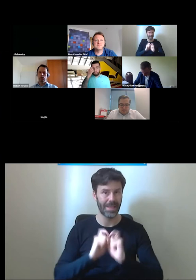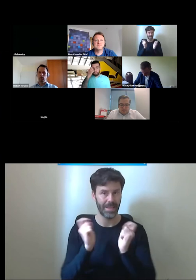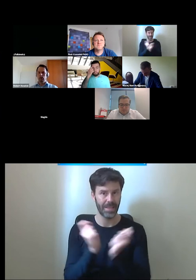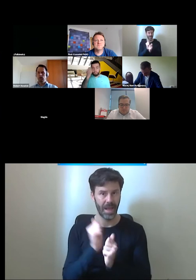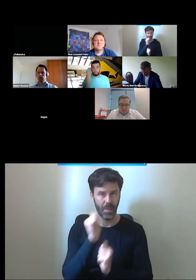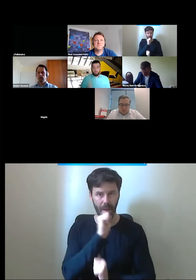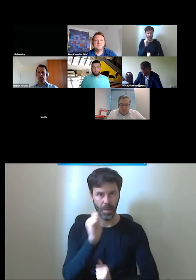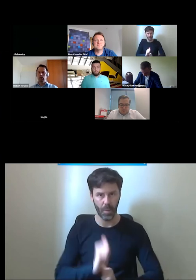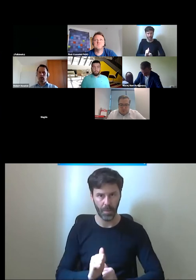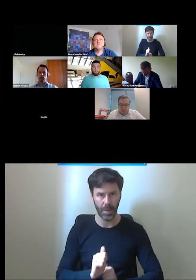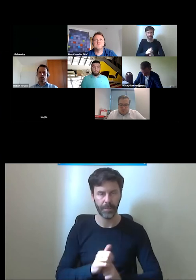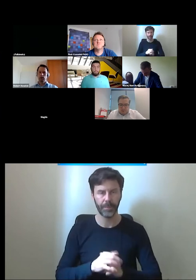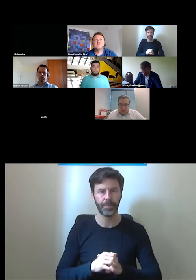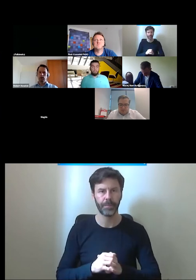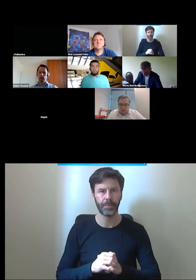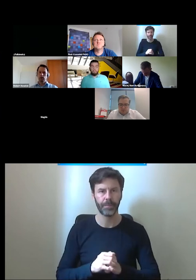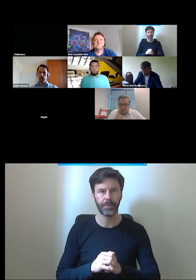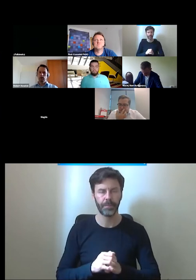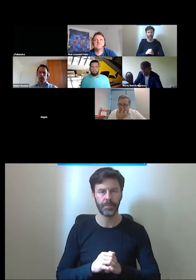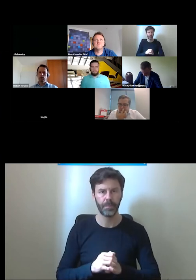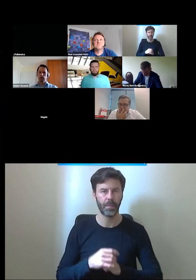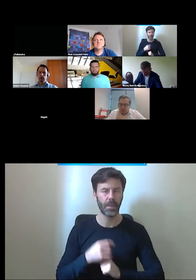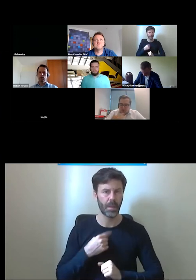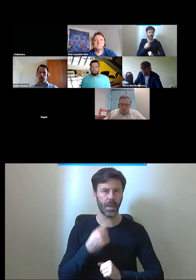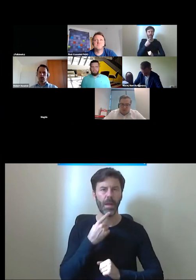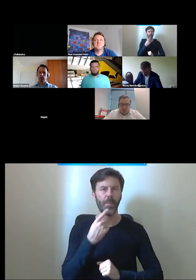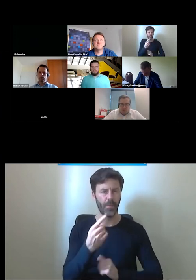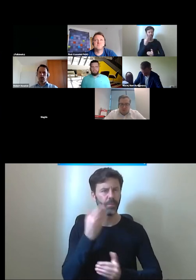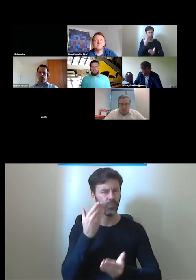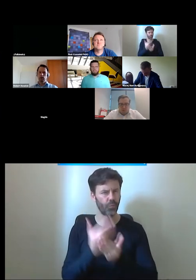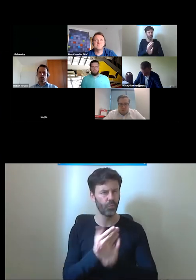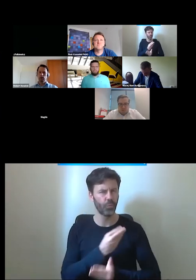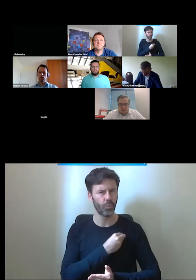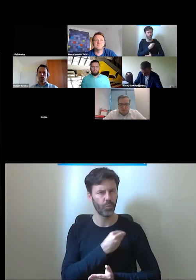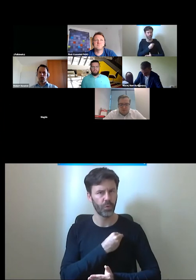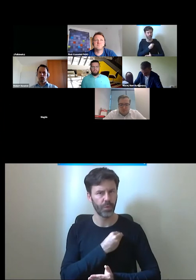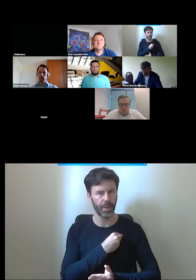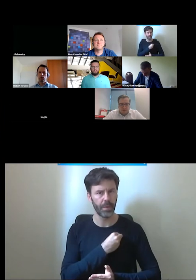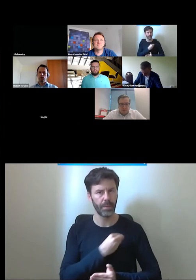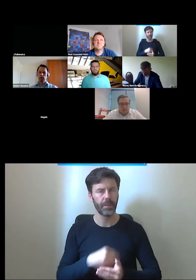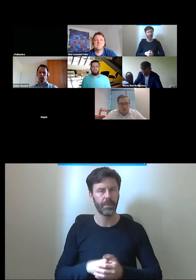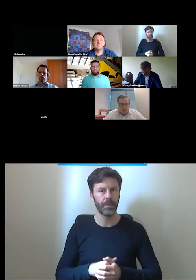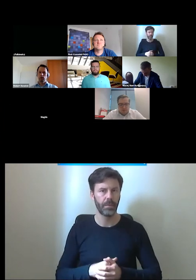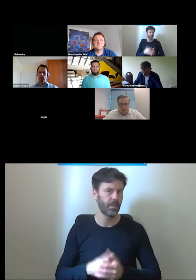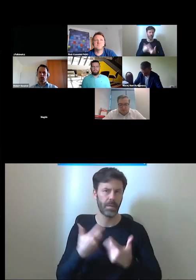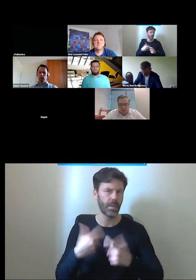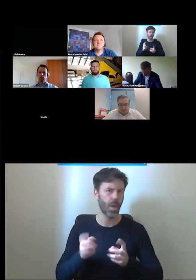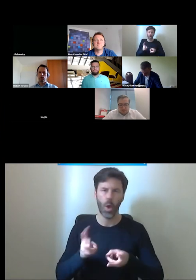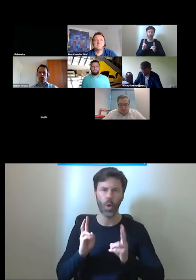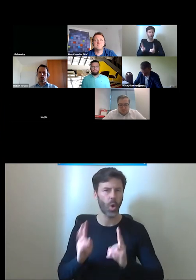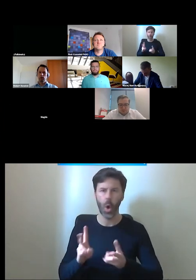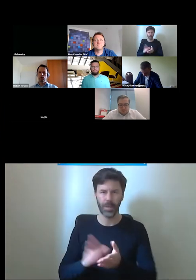i przyznam szczerze, że nie skupimy na konkretnym typie czy konkretnym przykładzie,